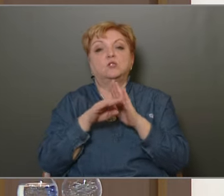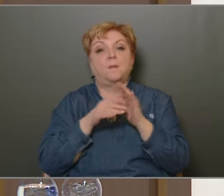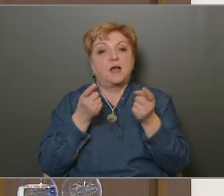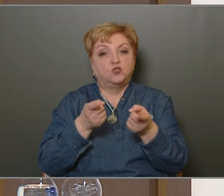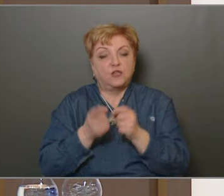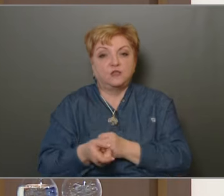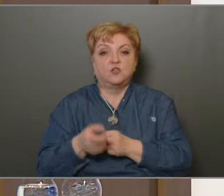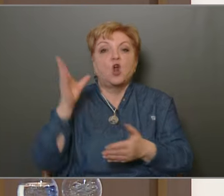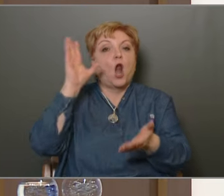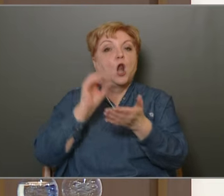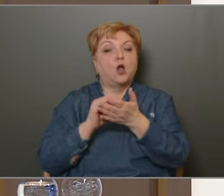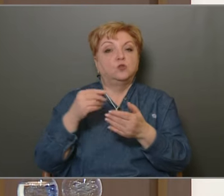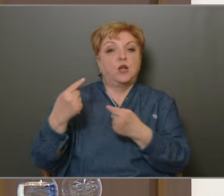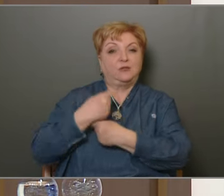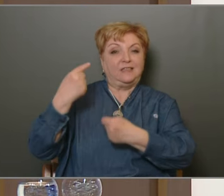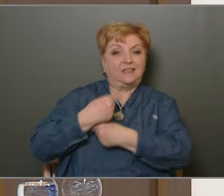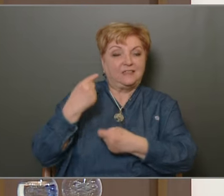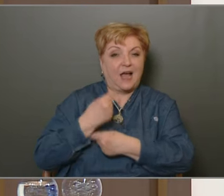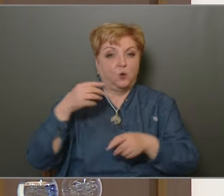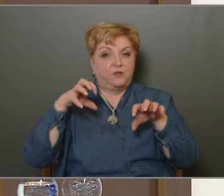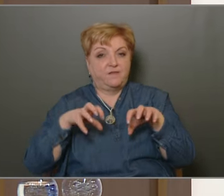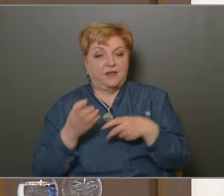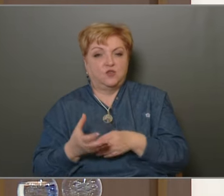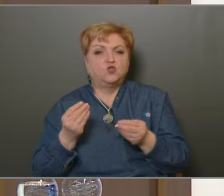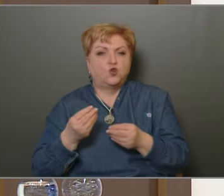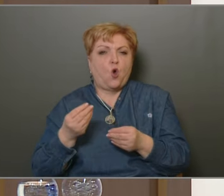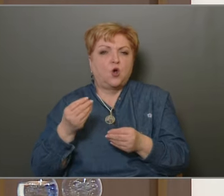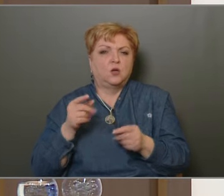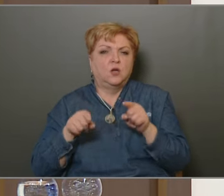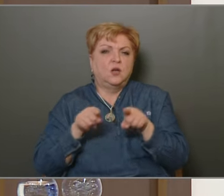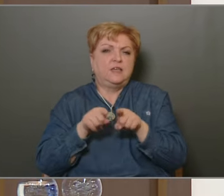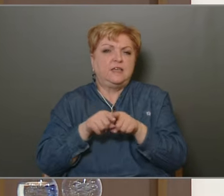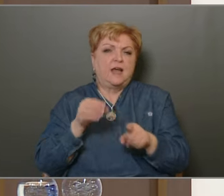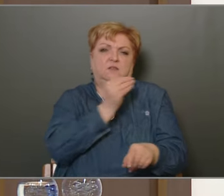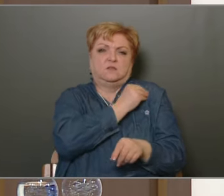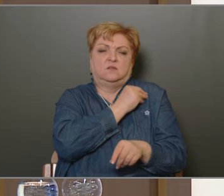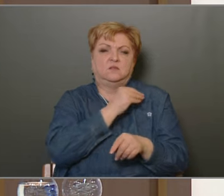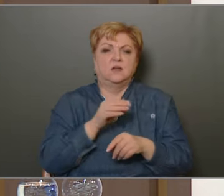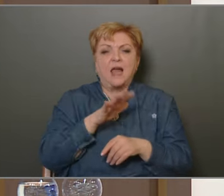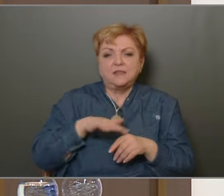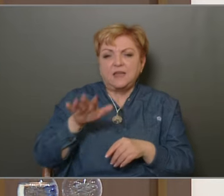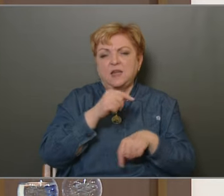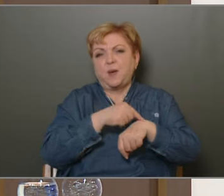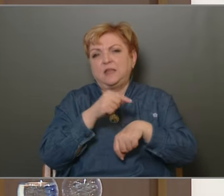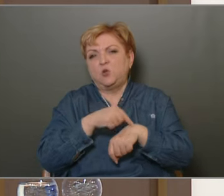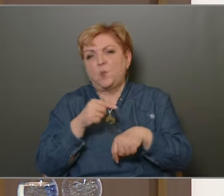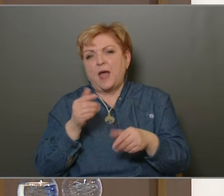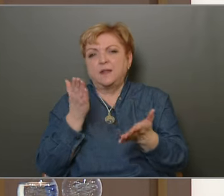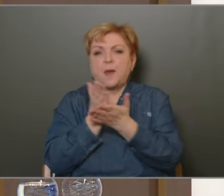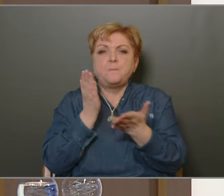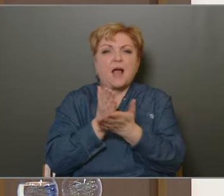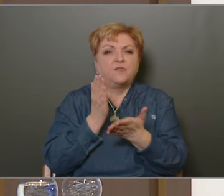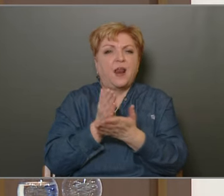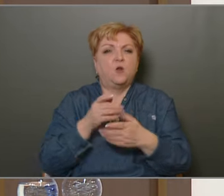ami szintén a lakosságot irritáló tevékenység, sok ilyen lakossági jelzést kapunk. Térben és időben nem mindig megfelelően